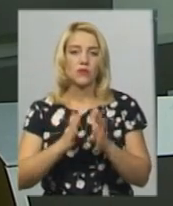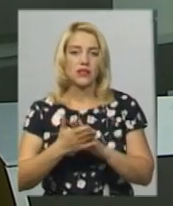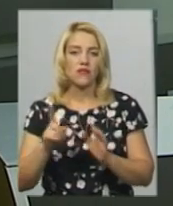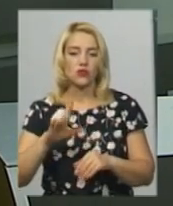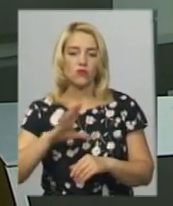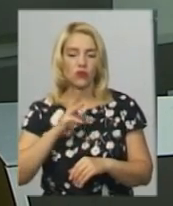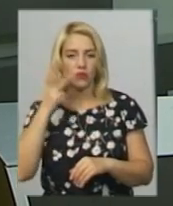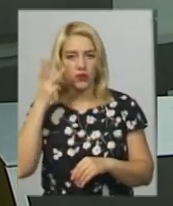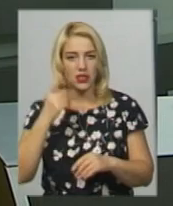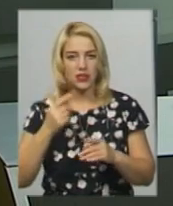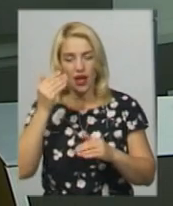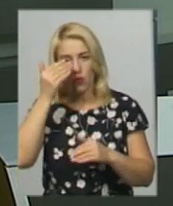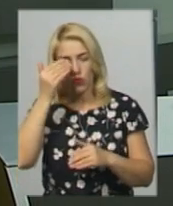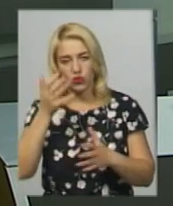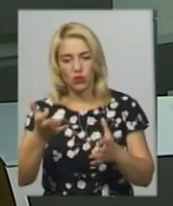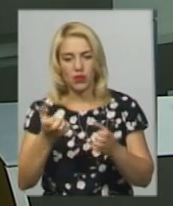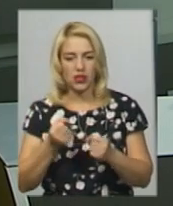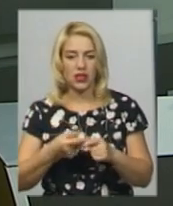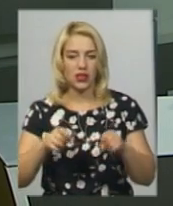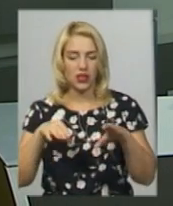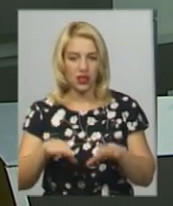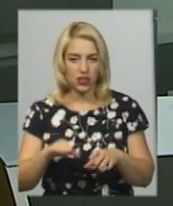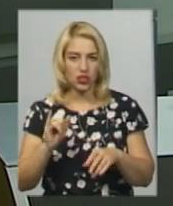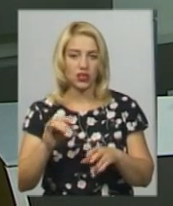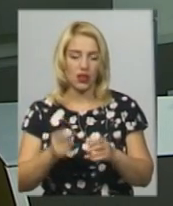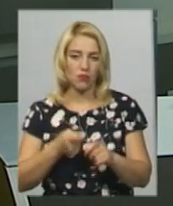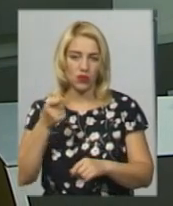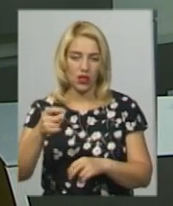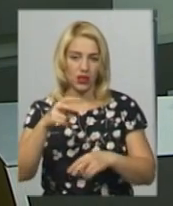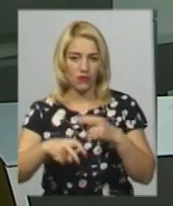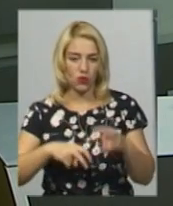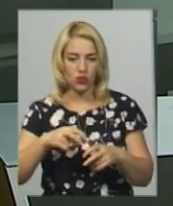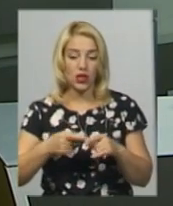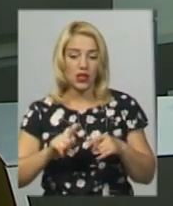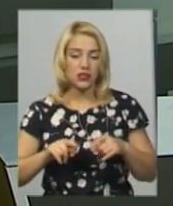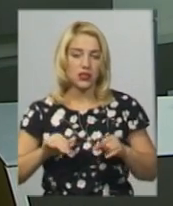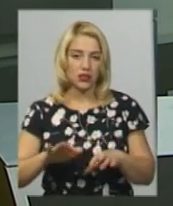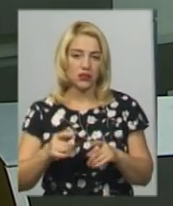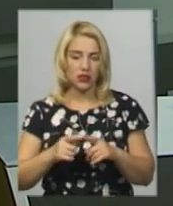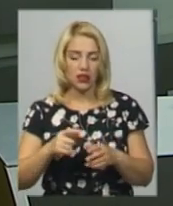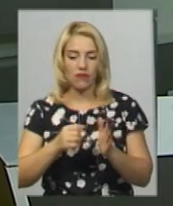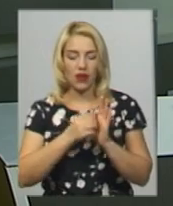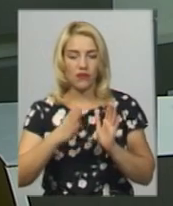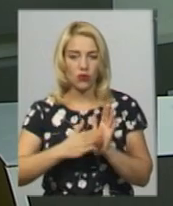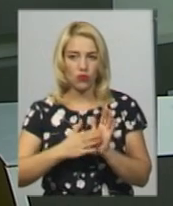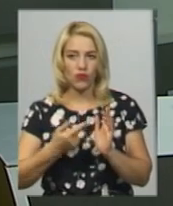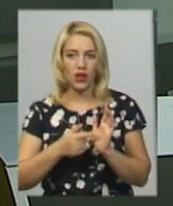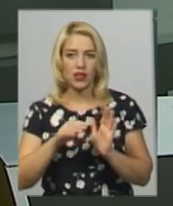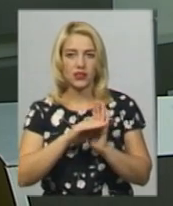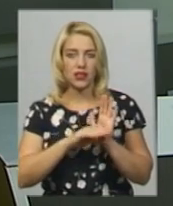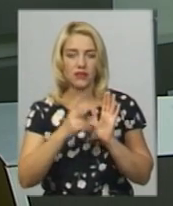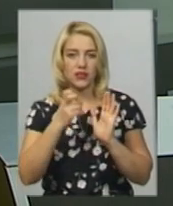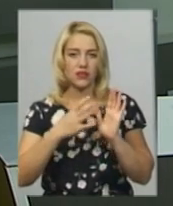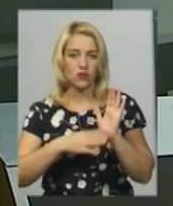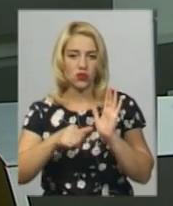рішення про оголошення підозри та подали в розшук. Дії підозрюваного кваліфікували відповідно до частини першої статті 296